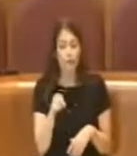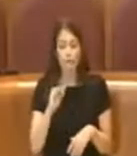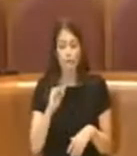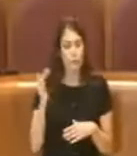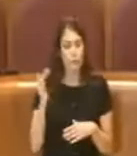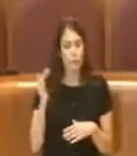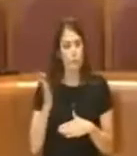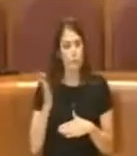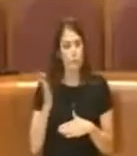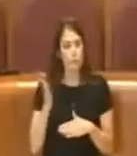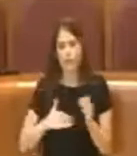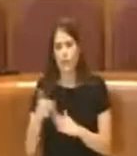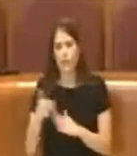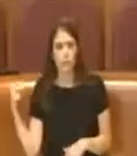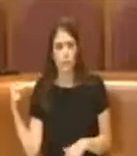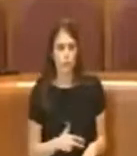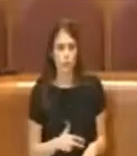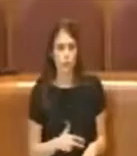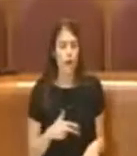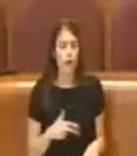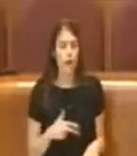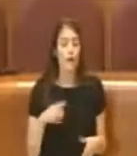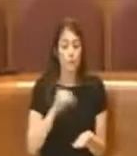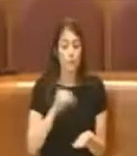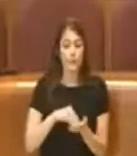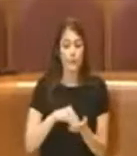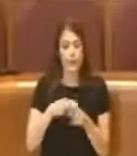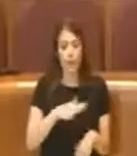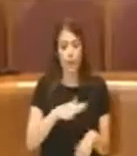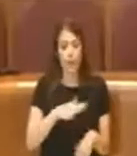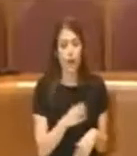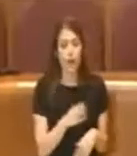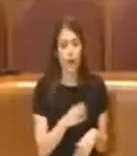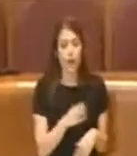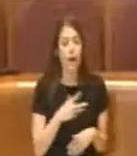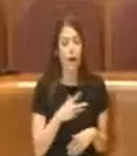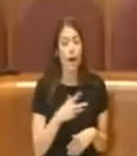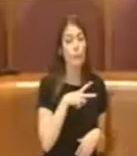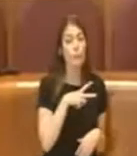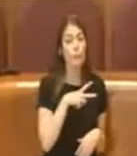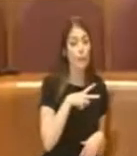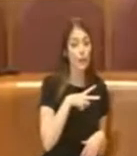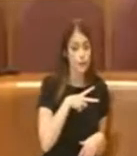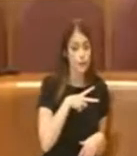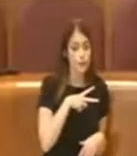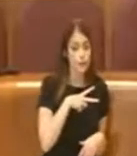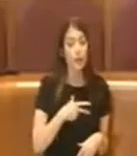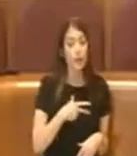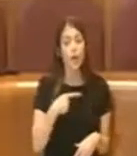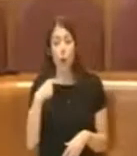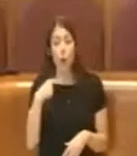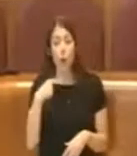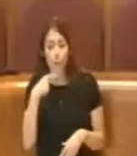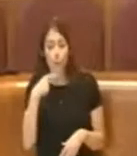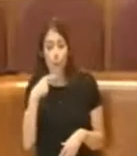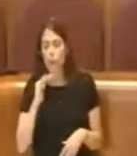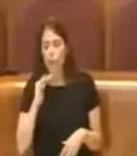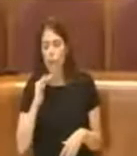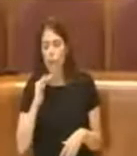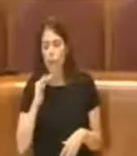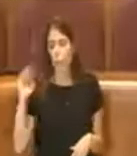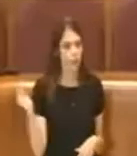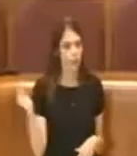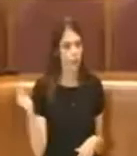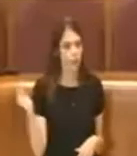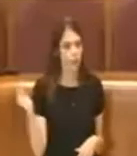sociali presenti a Roma, sia borghesi, sia nobili e tutti quanti,